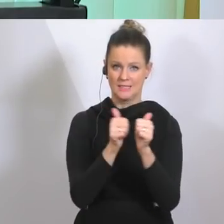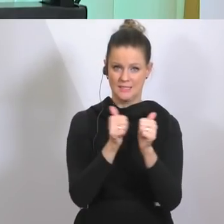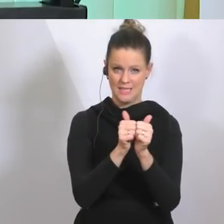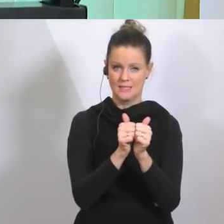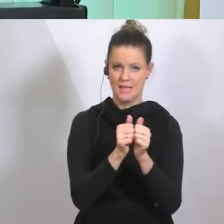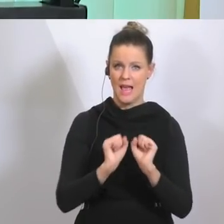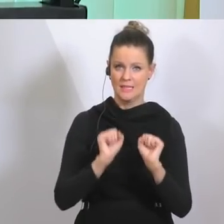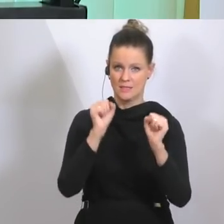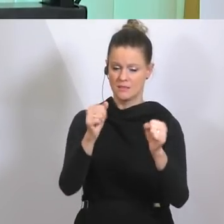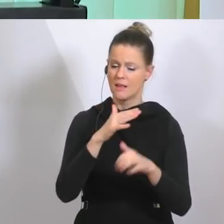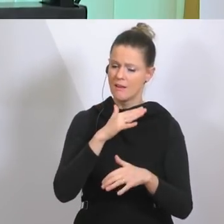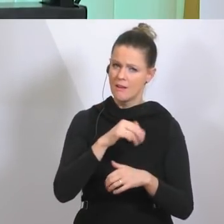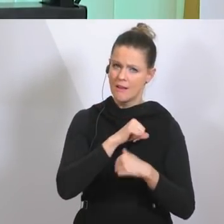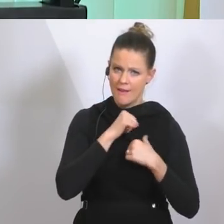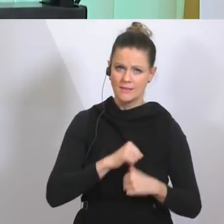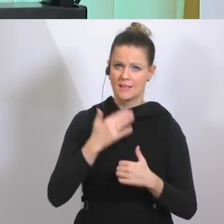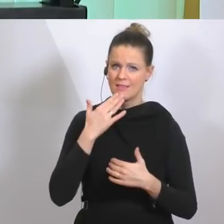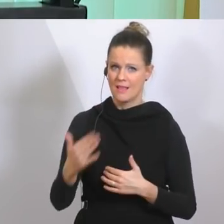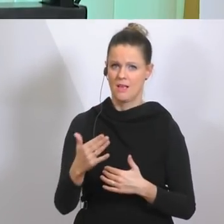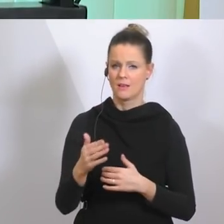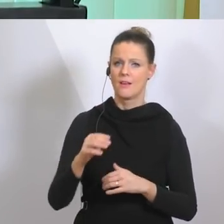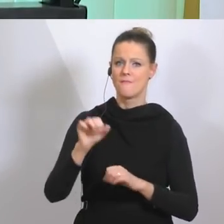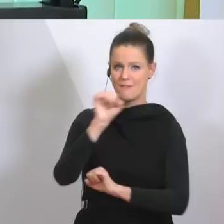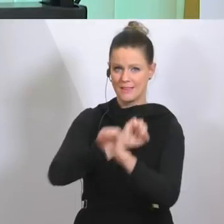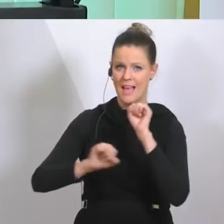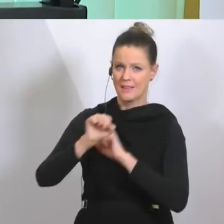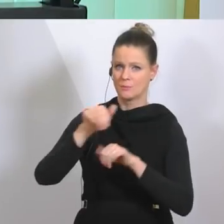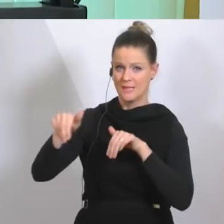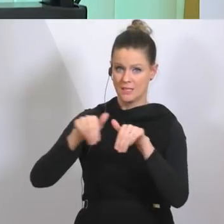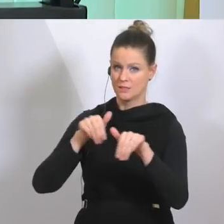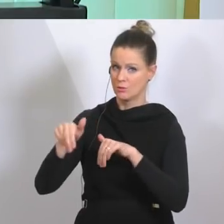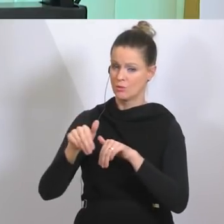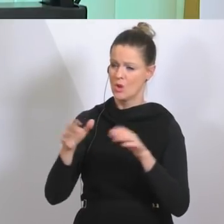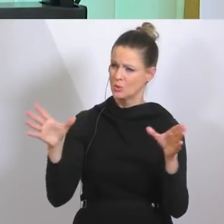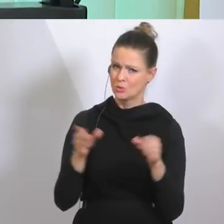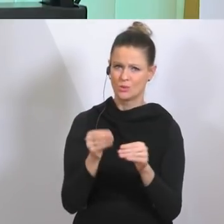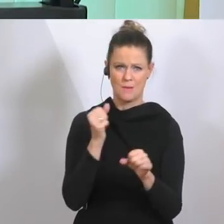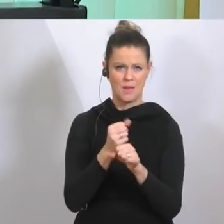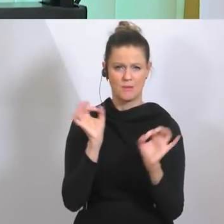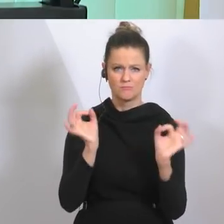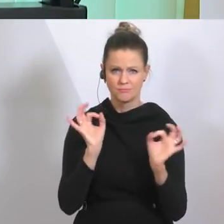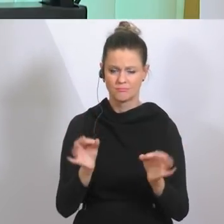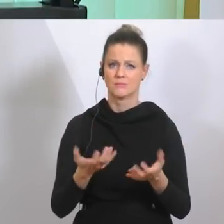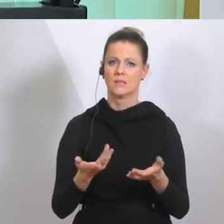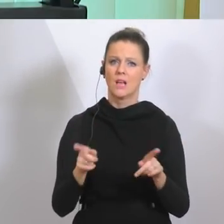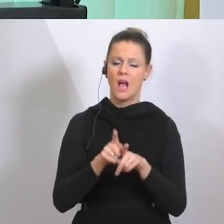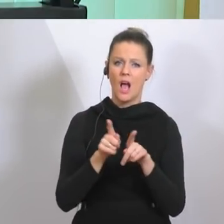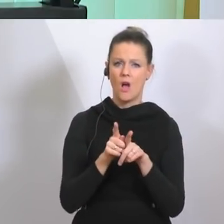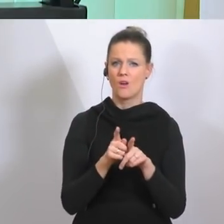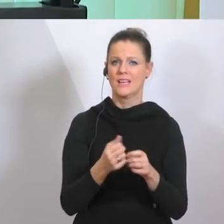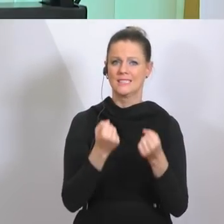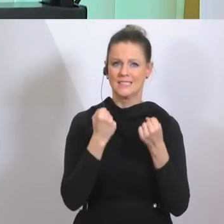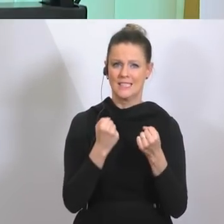Verteidigungsministerin. Es gibt eine hervorragende Zusammenarbeit, eine gut geübte Praxis. Sicherheitspolizeiliche Assistenzeinsätze